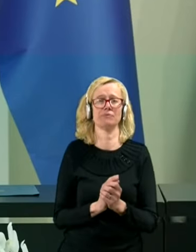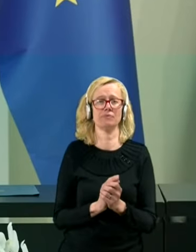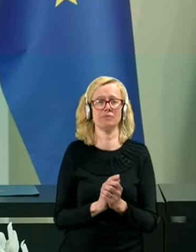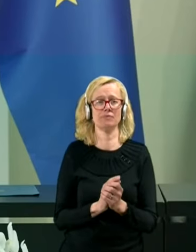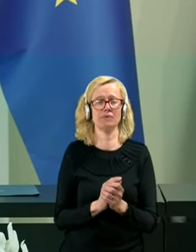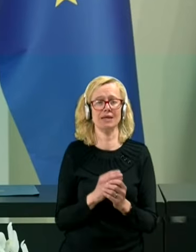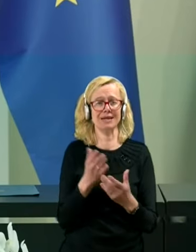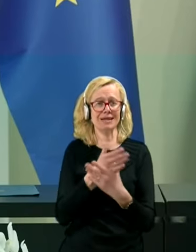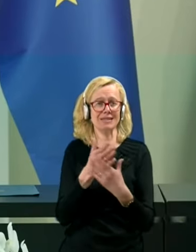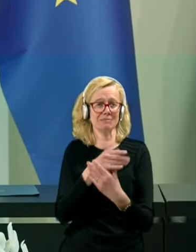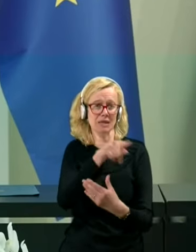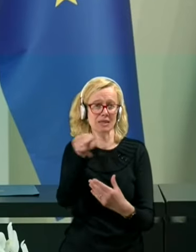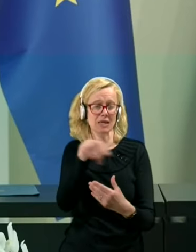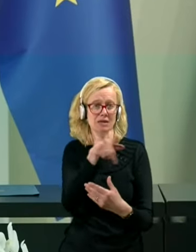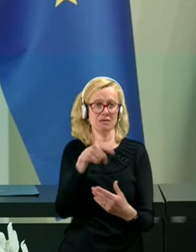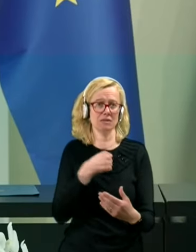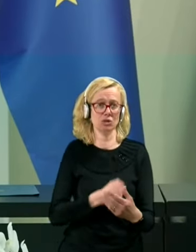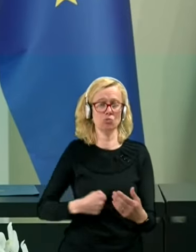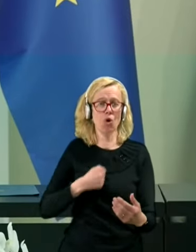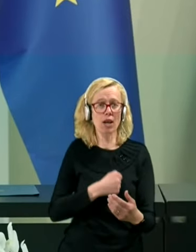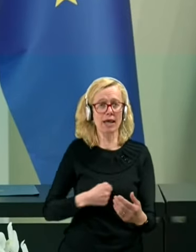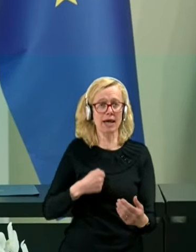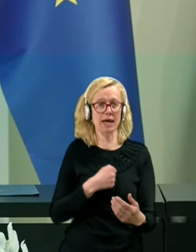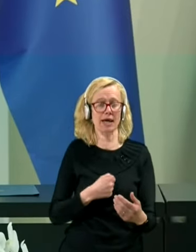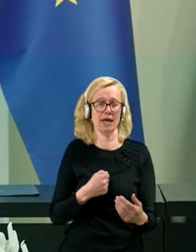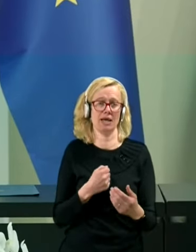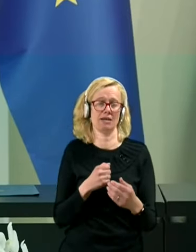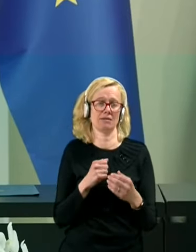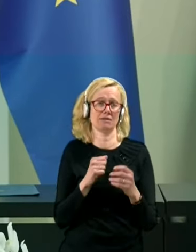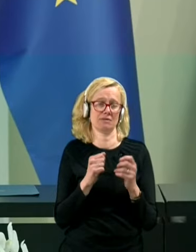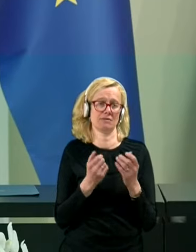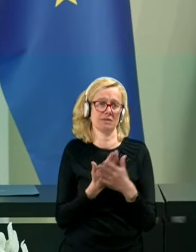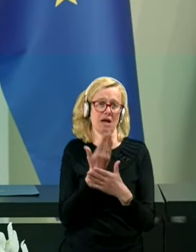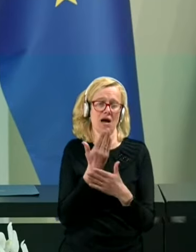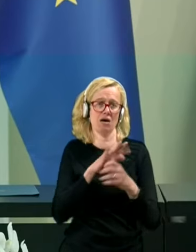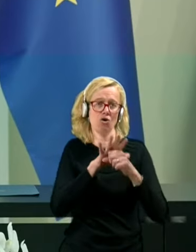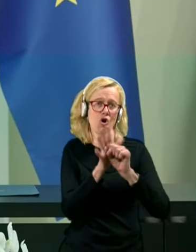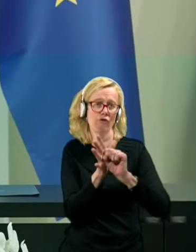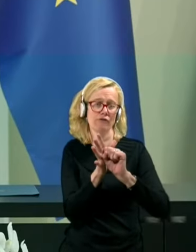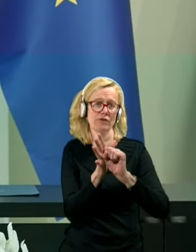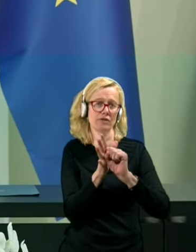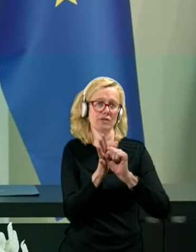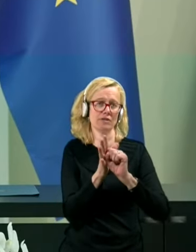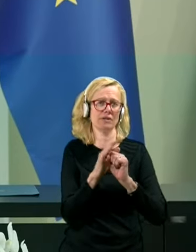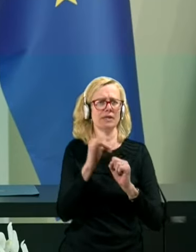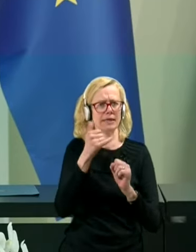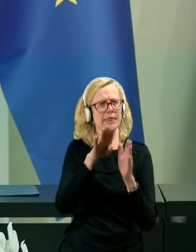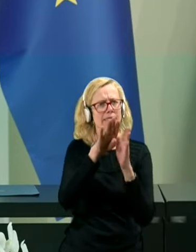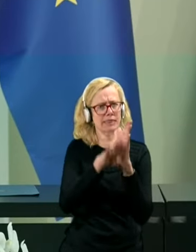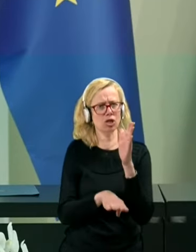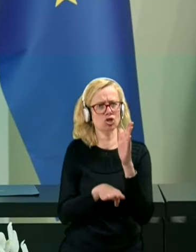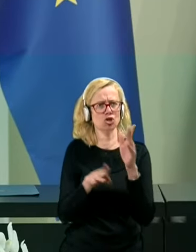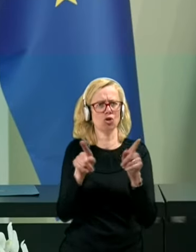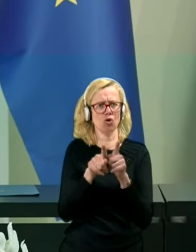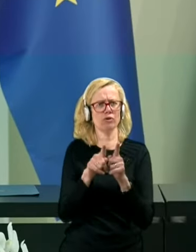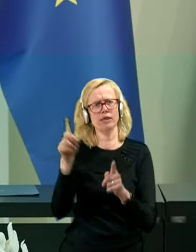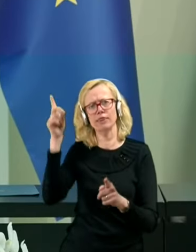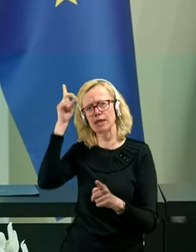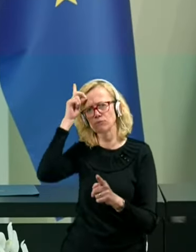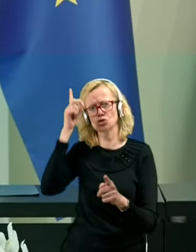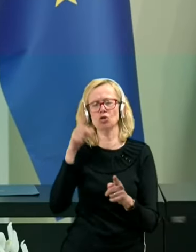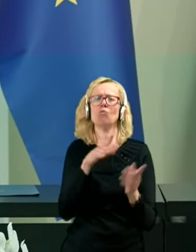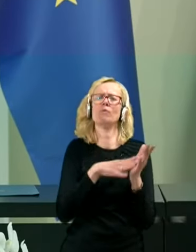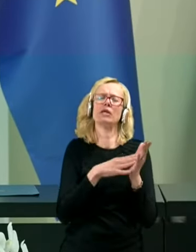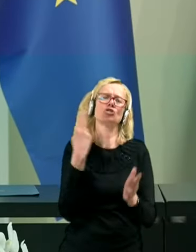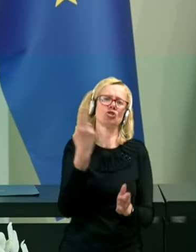teh, ki so zboleli z COVID-om, je nižji kot recimo v Nemčiji. Se pravi, slovensko